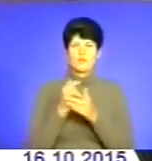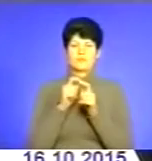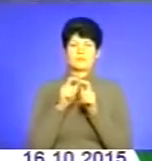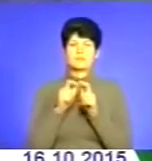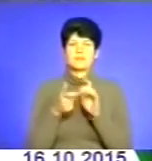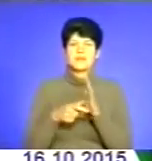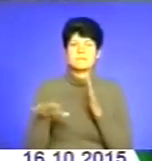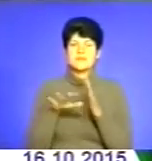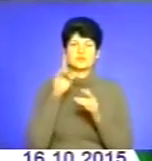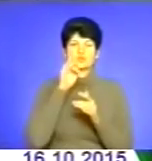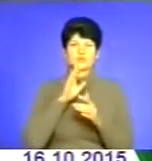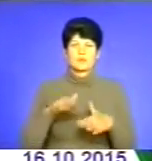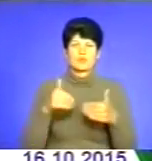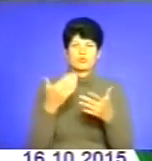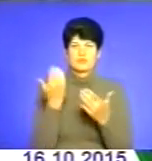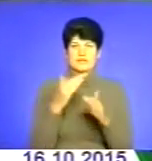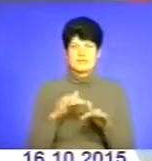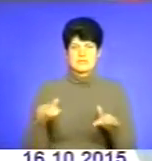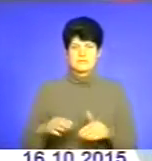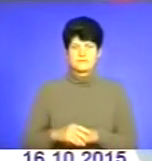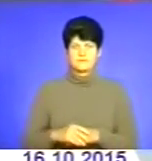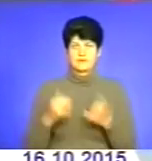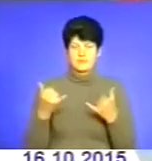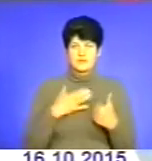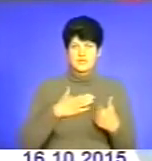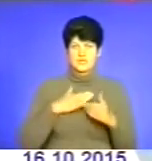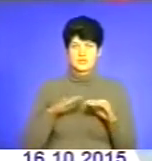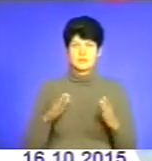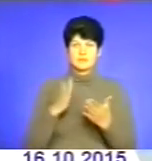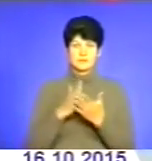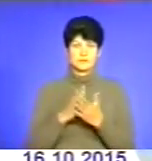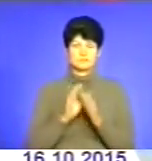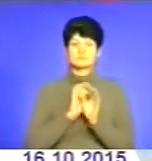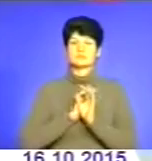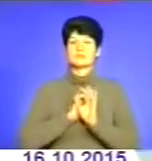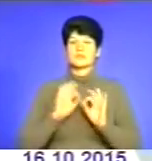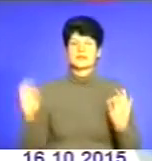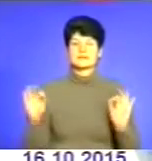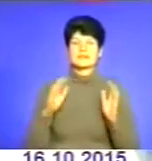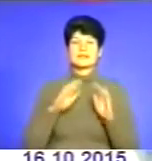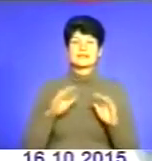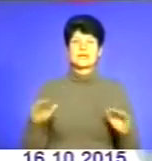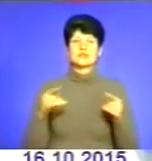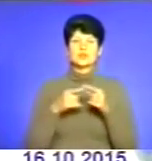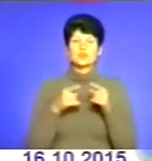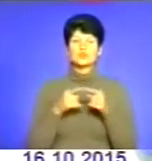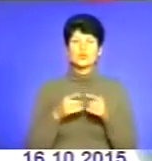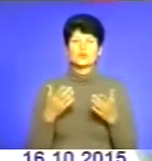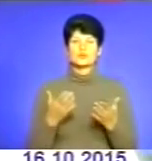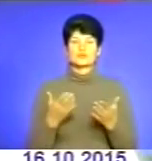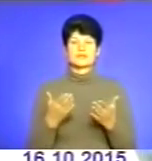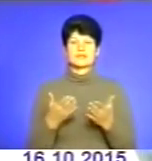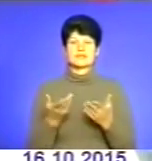зручностями, які пропонують їх дітям. Тепер наші дітки мають такий прекрасний дитячий куточок, від після якого, надіюся,